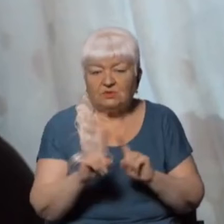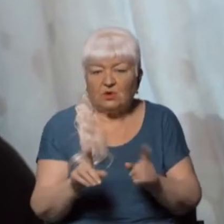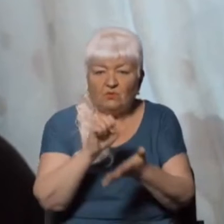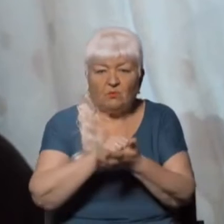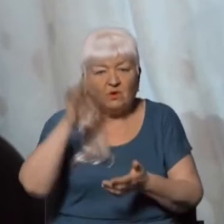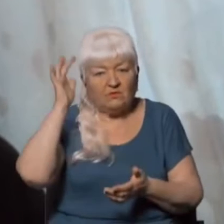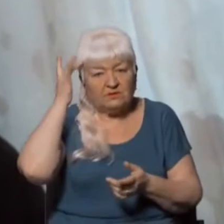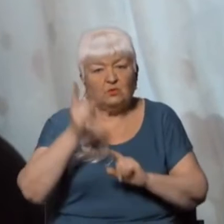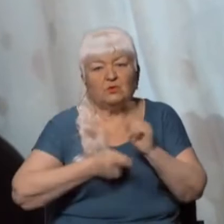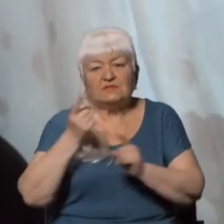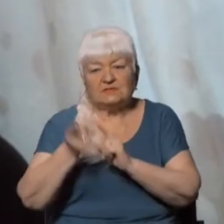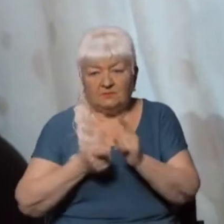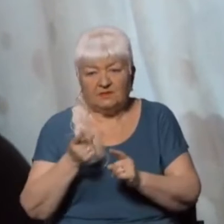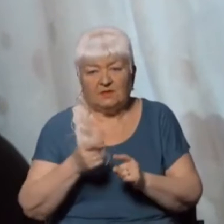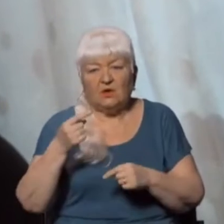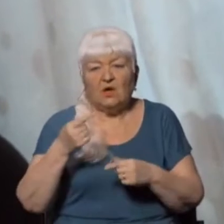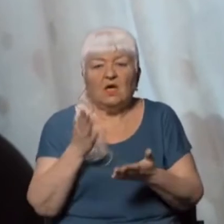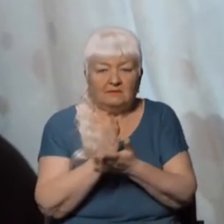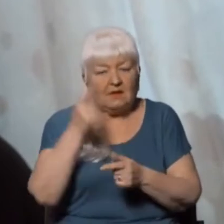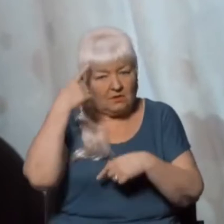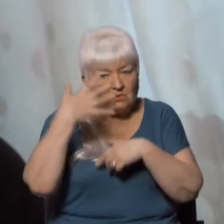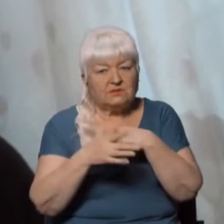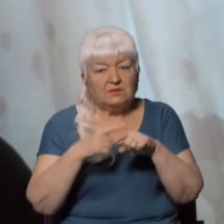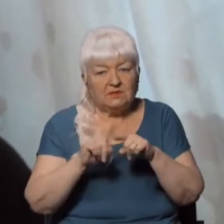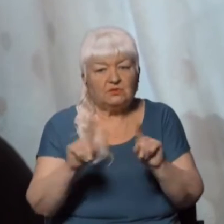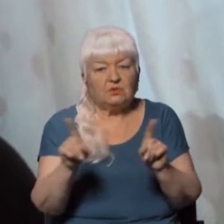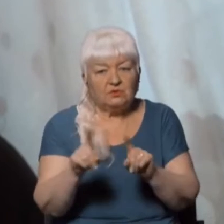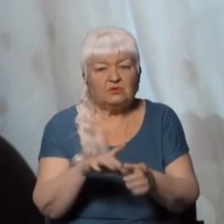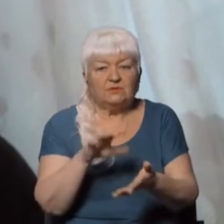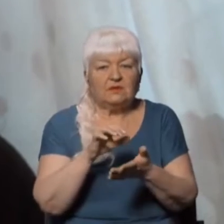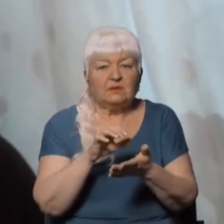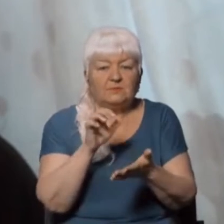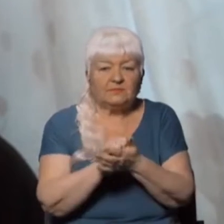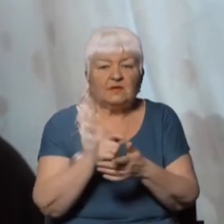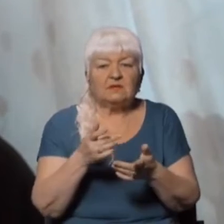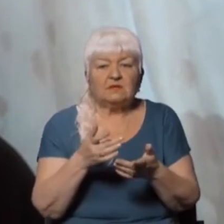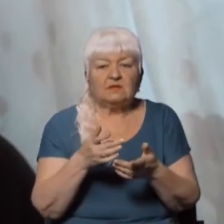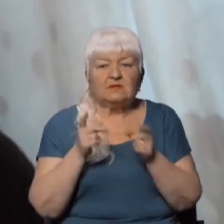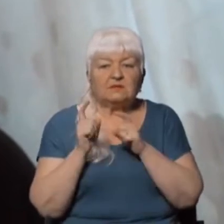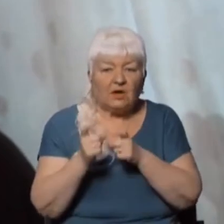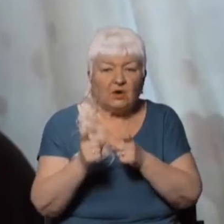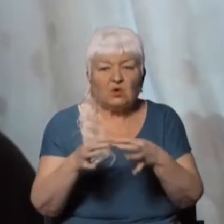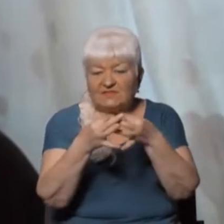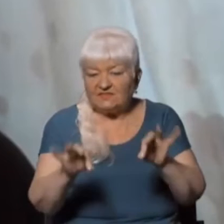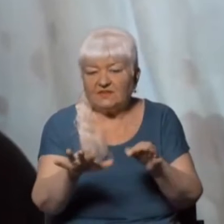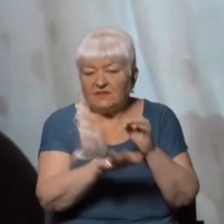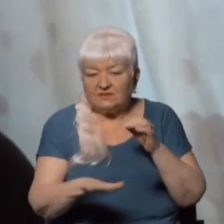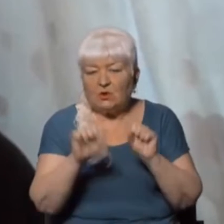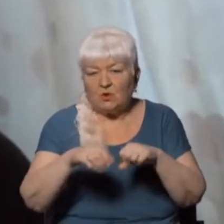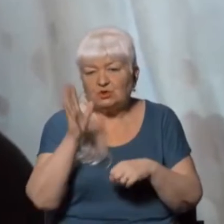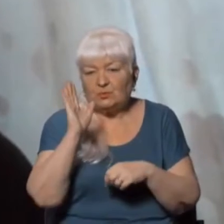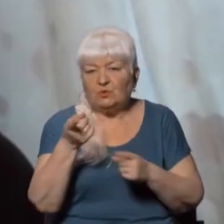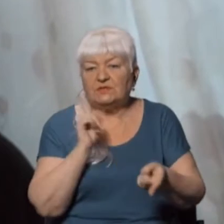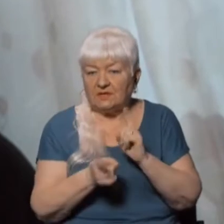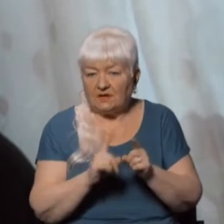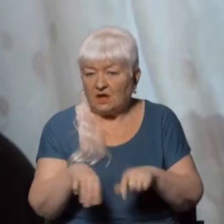Криму змінилися, приходить розуміння того, що загроза війни на території півострова може стати реальністю. В свою чергу окупаційний